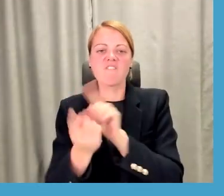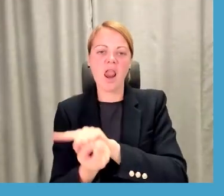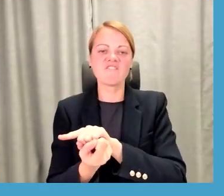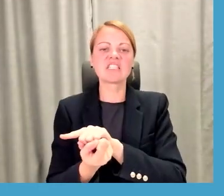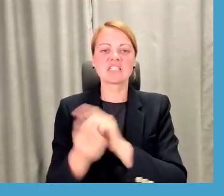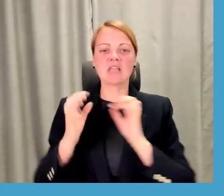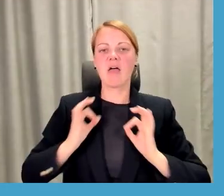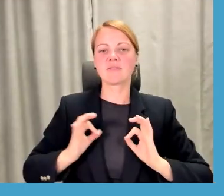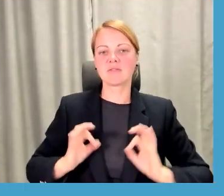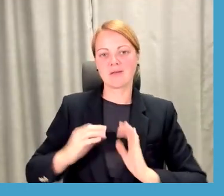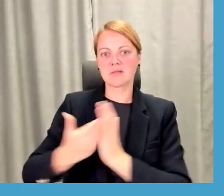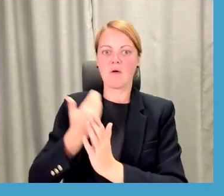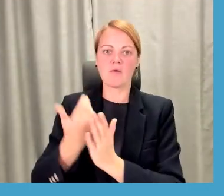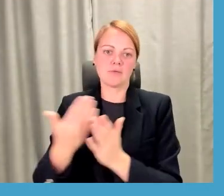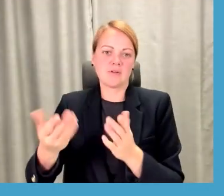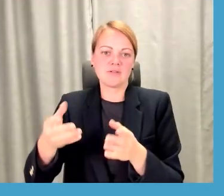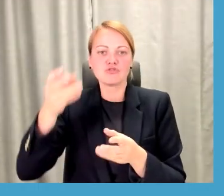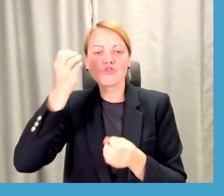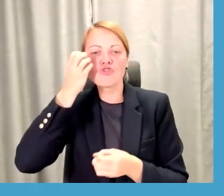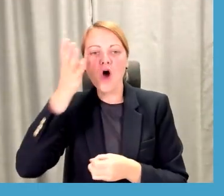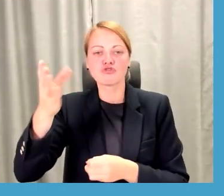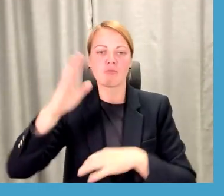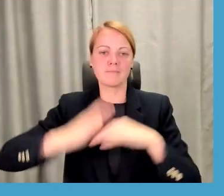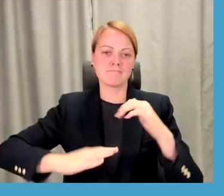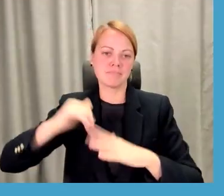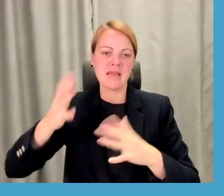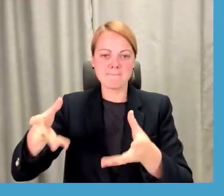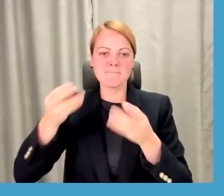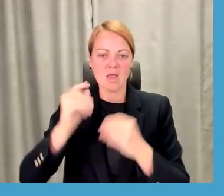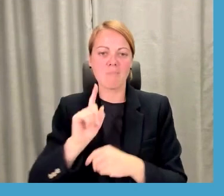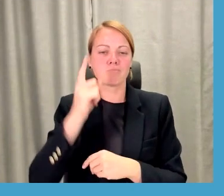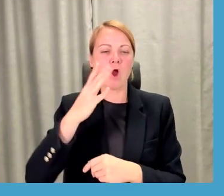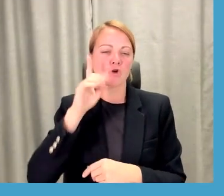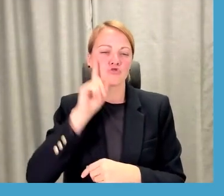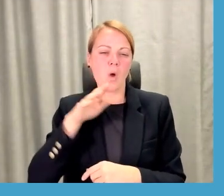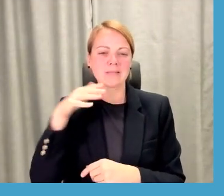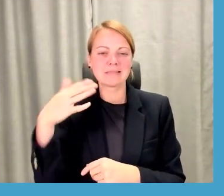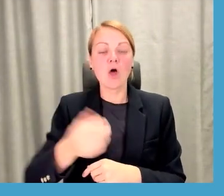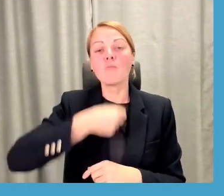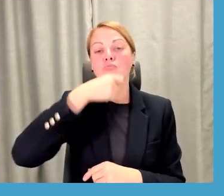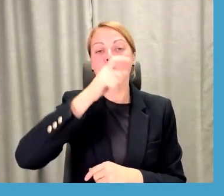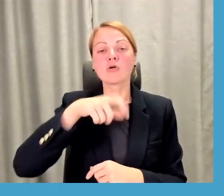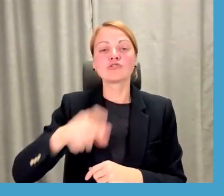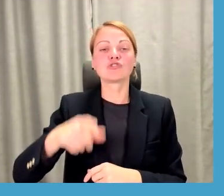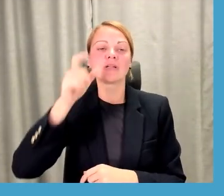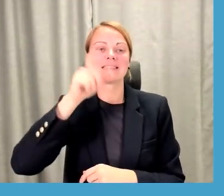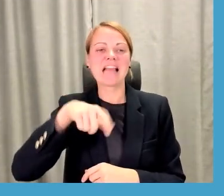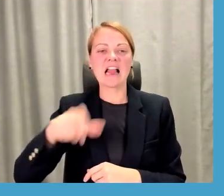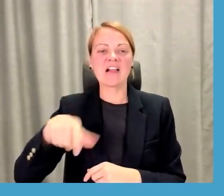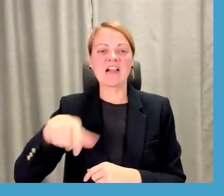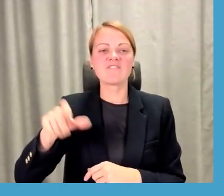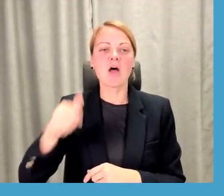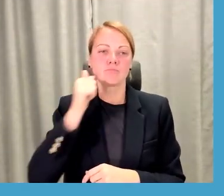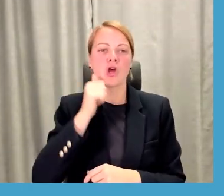jaunu zināšanu iemaņu apgūšanas procesā un dod lielas priekšrocības. Un pieaugušie cilvēki bieži vien mācās, bieži vien,